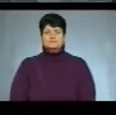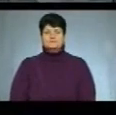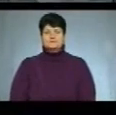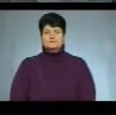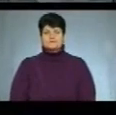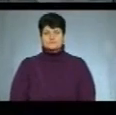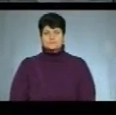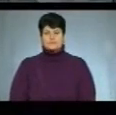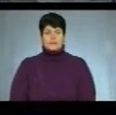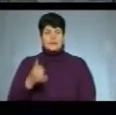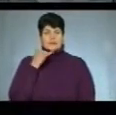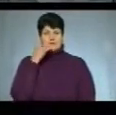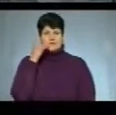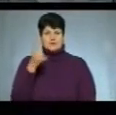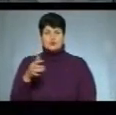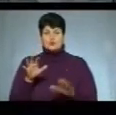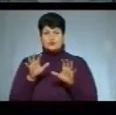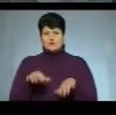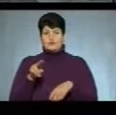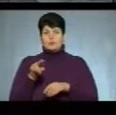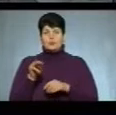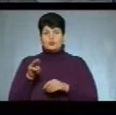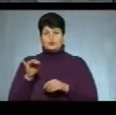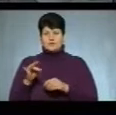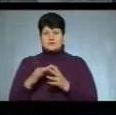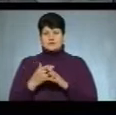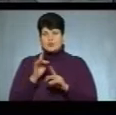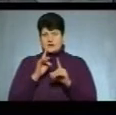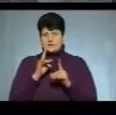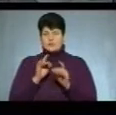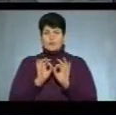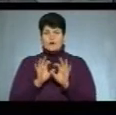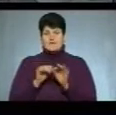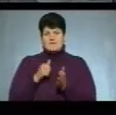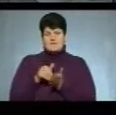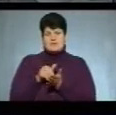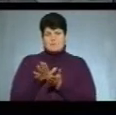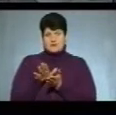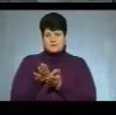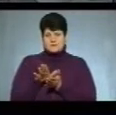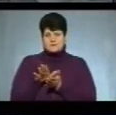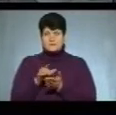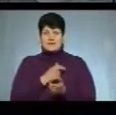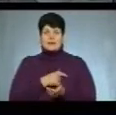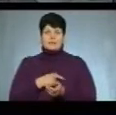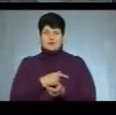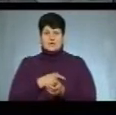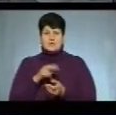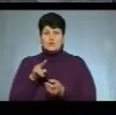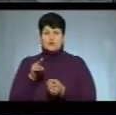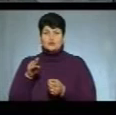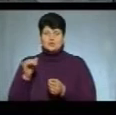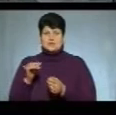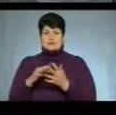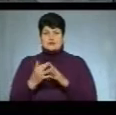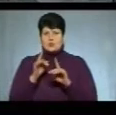Ми зателефонували до голови Путутурської сільської ради від коментарів. Він відмовився. Депутат Путутурської сільської ради Ігор